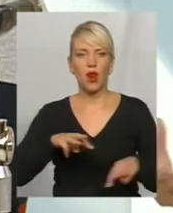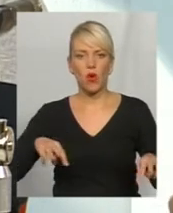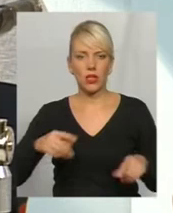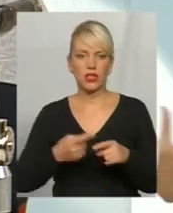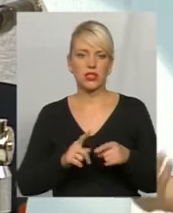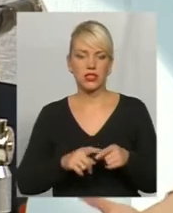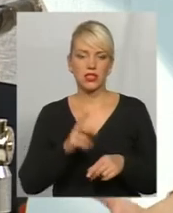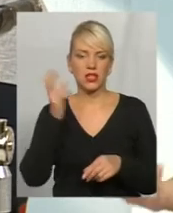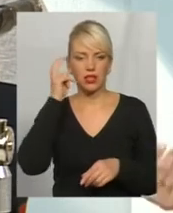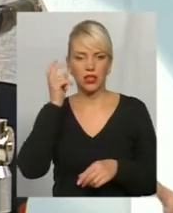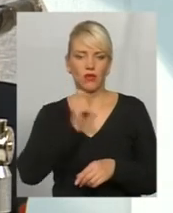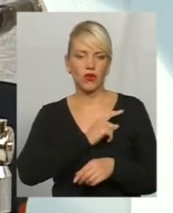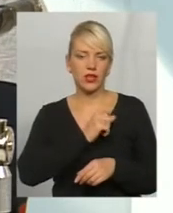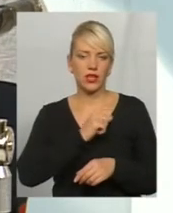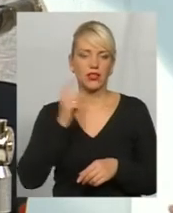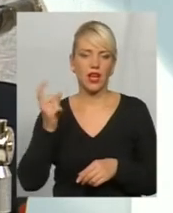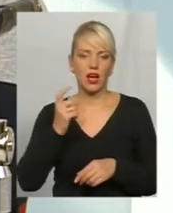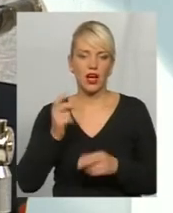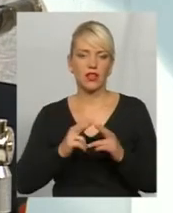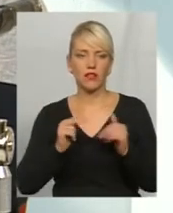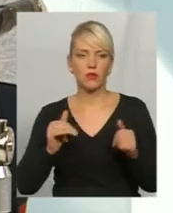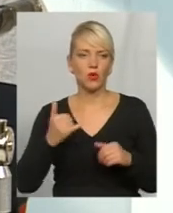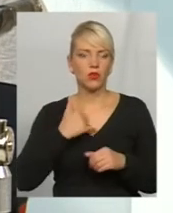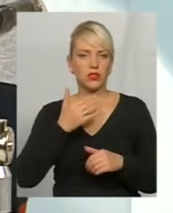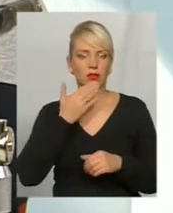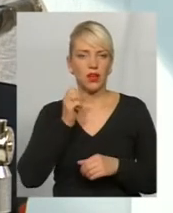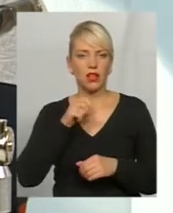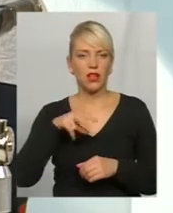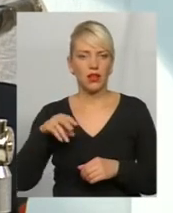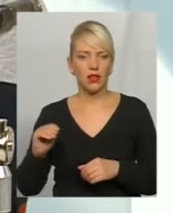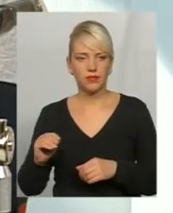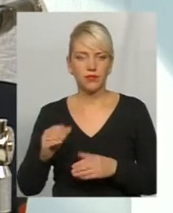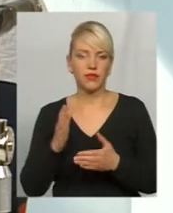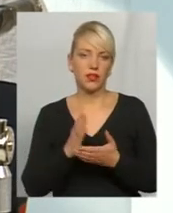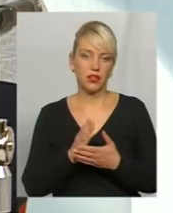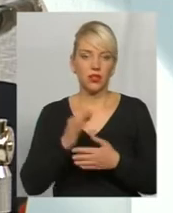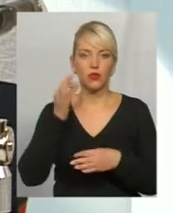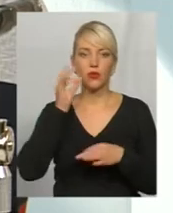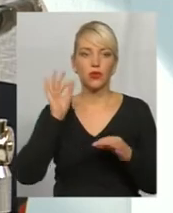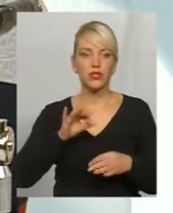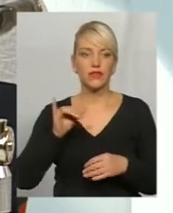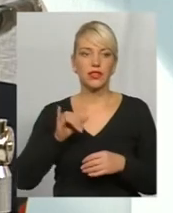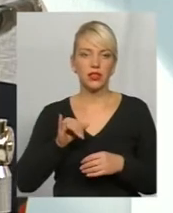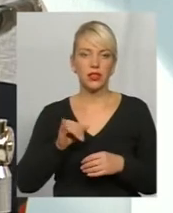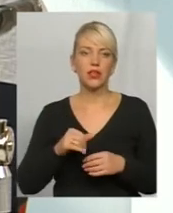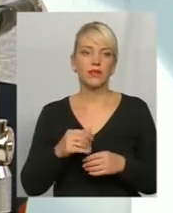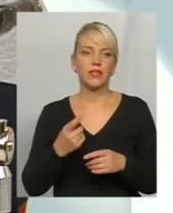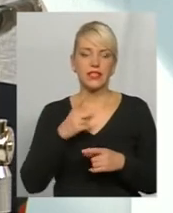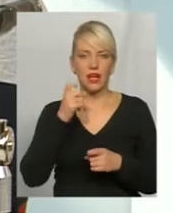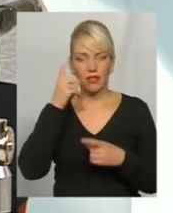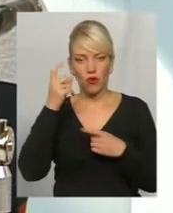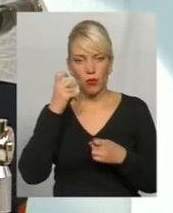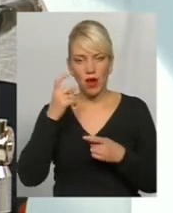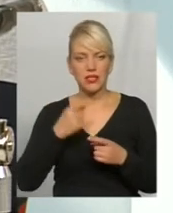Одеса, Львів, Харків, Дніпро. Ось в нас немає. Але все ж таки є досвід. І, знову таки, за інформацією